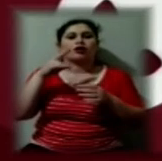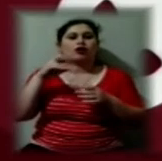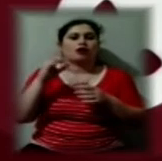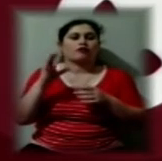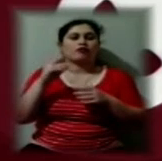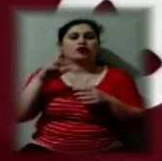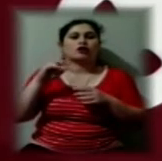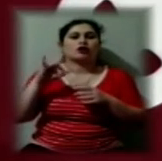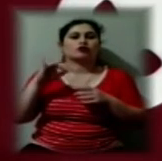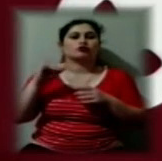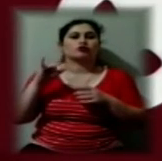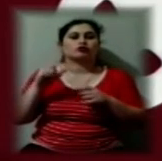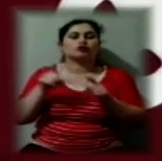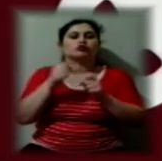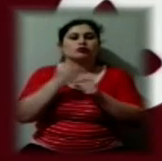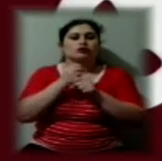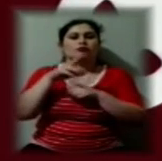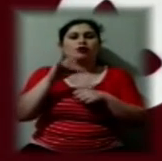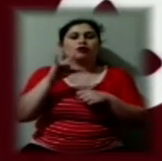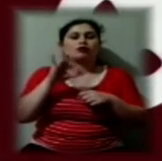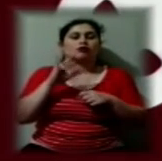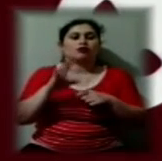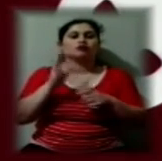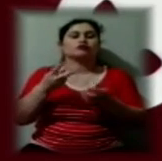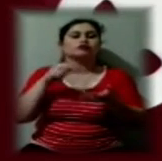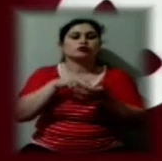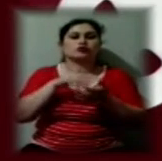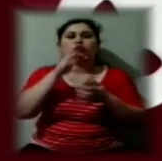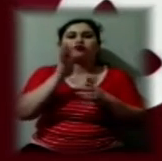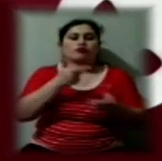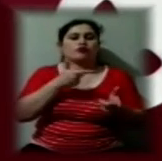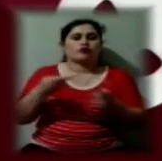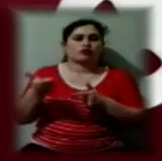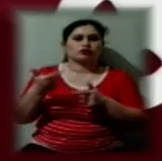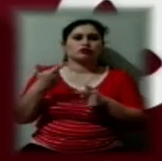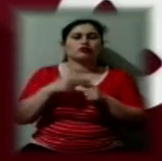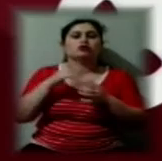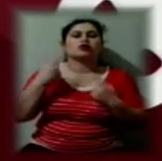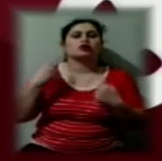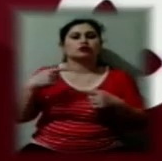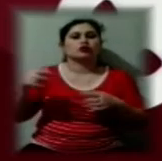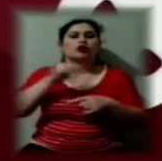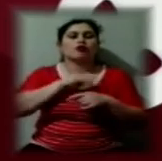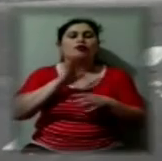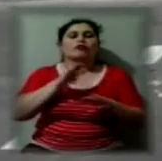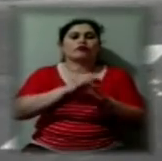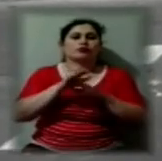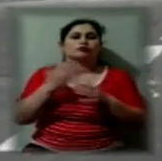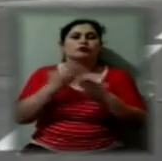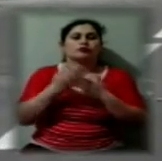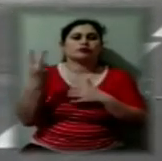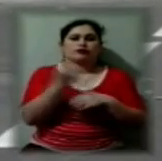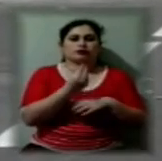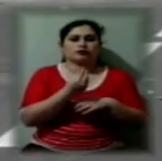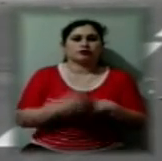Ще виготовляються паркани, їх буде встановлено, коли вони будуть готові. Решта робіт буде виконана протягом двох тижнів. Аліна